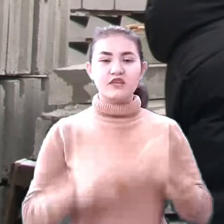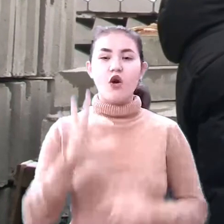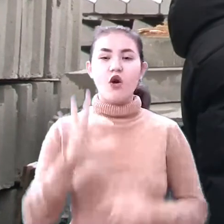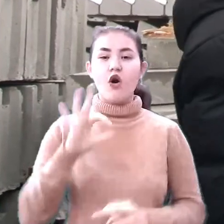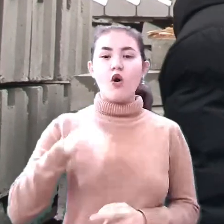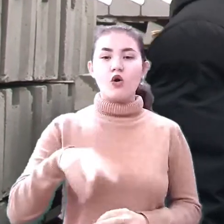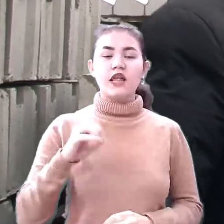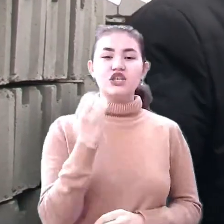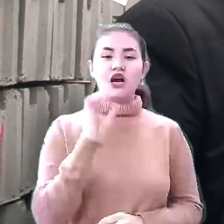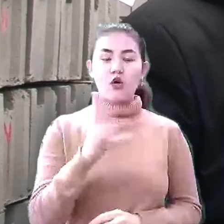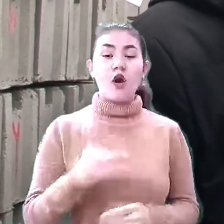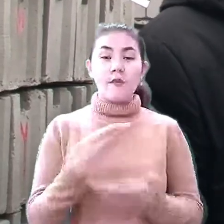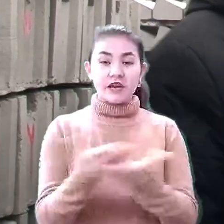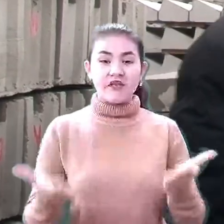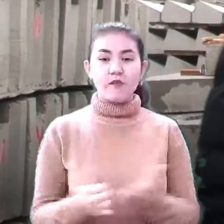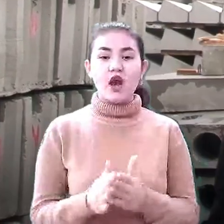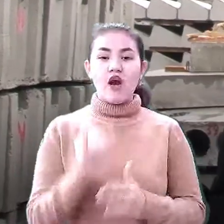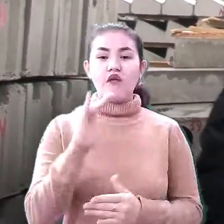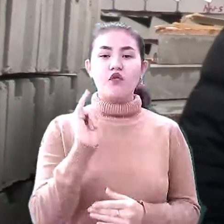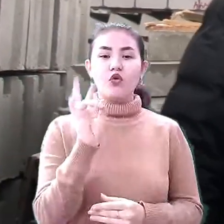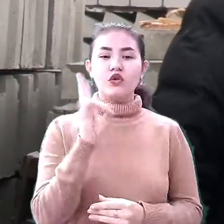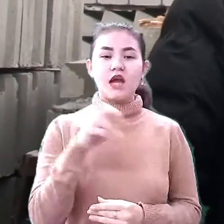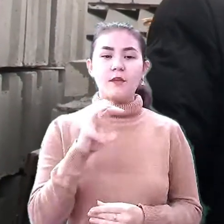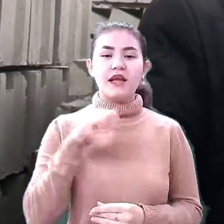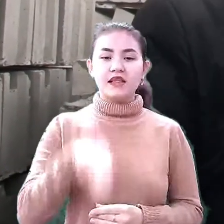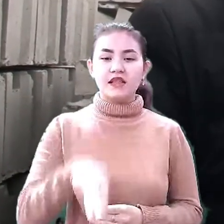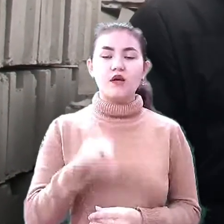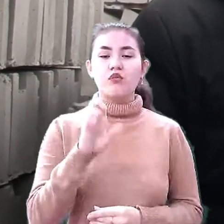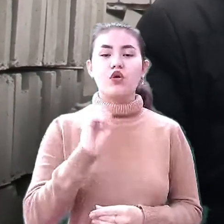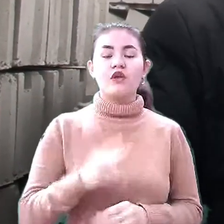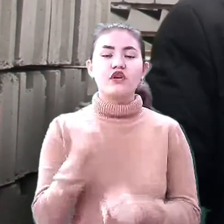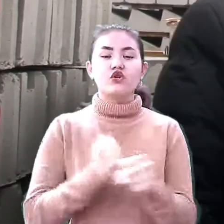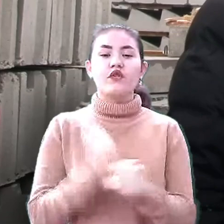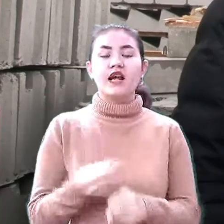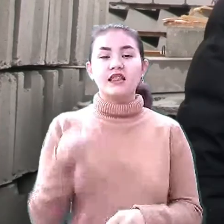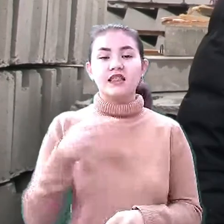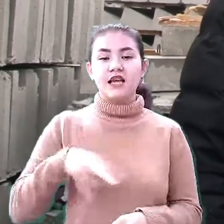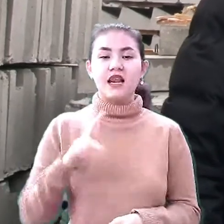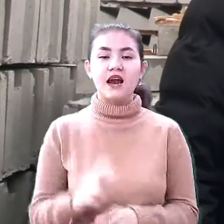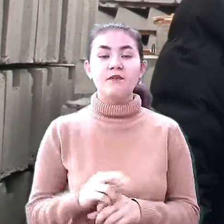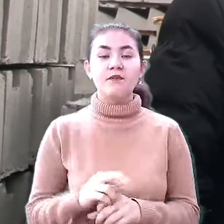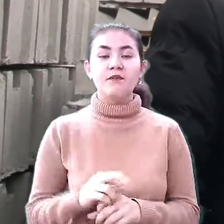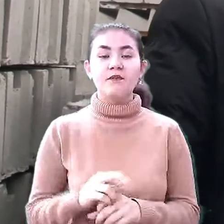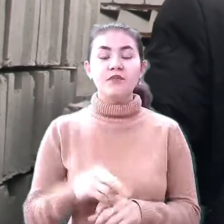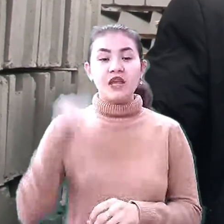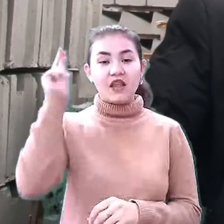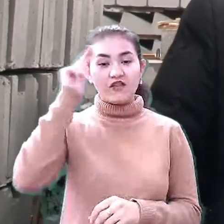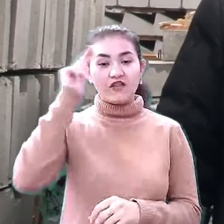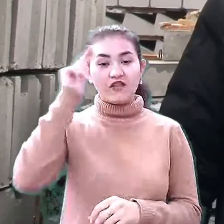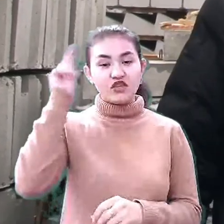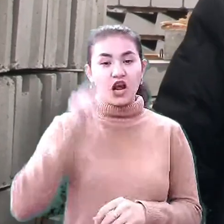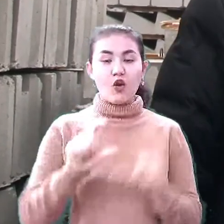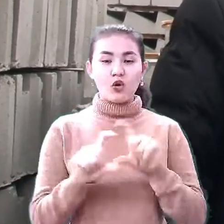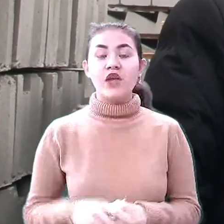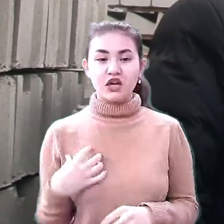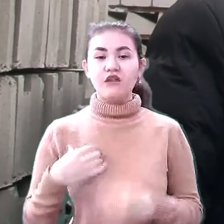Перед вами фундаментні блоки, які виготовляли для навчального закладу. На жаль,